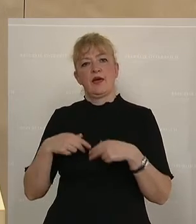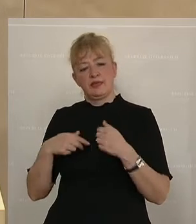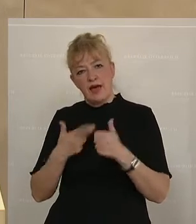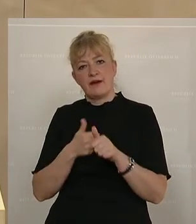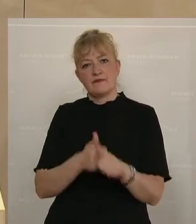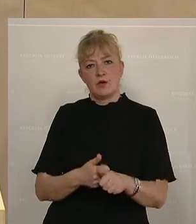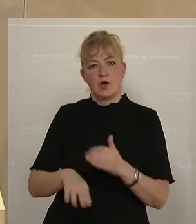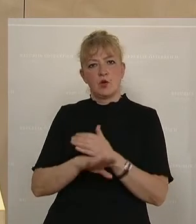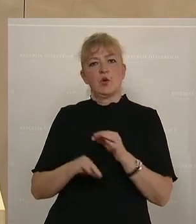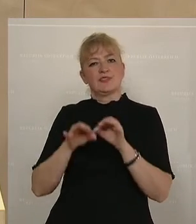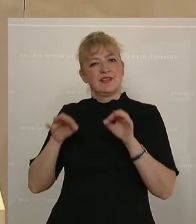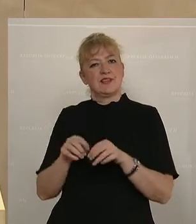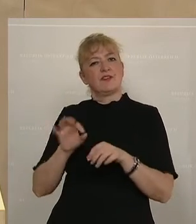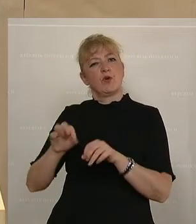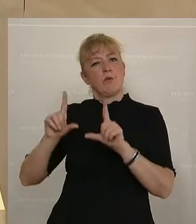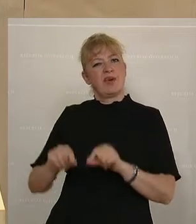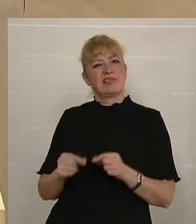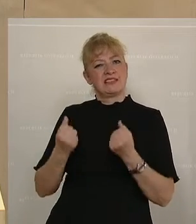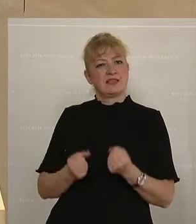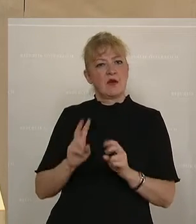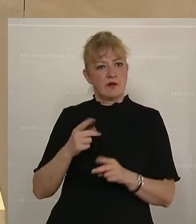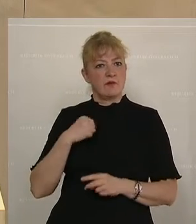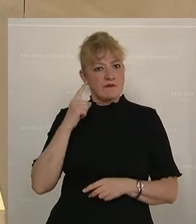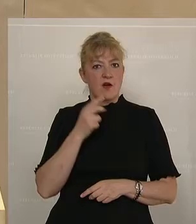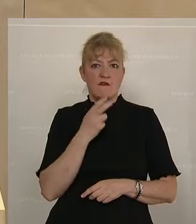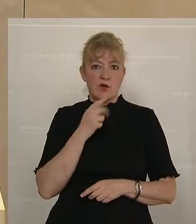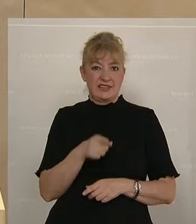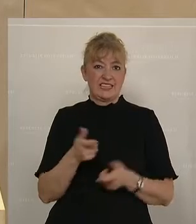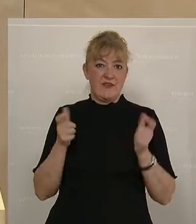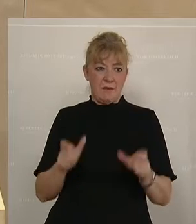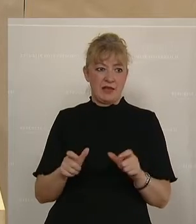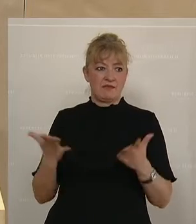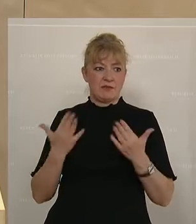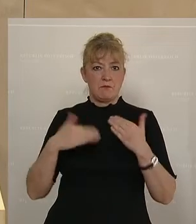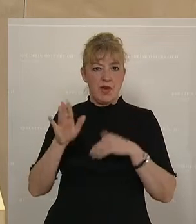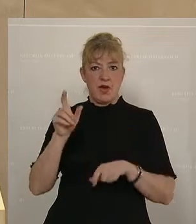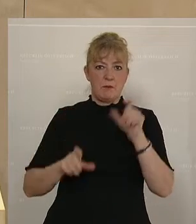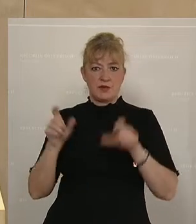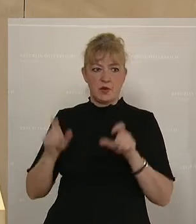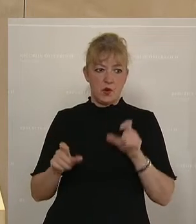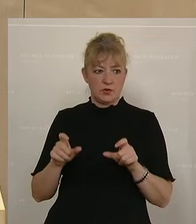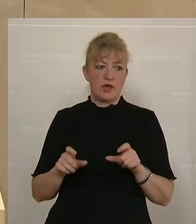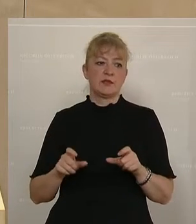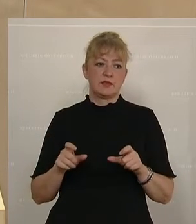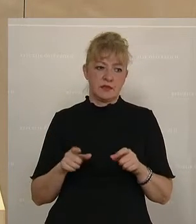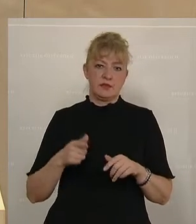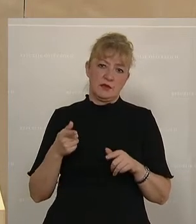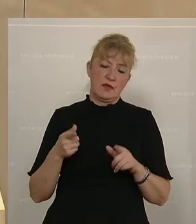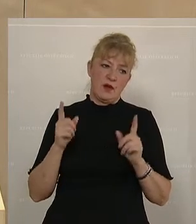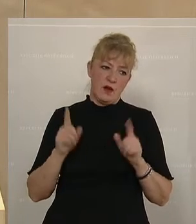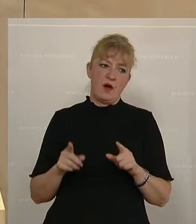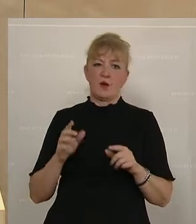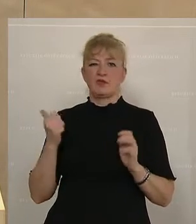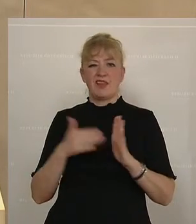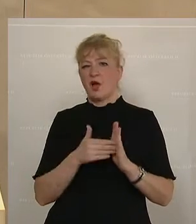eingeführt für die Mindestsicherung, weil wir genau diesen Effekt vermeiden wollten, dass sich mehrere Personen und letztendlich über